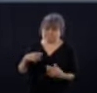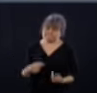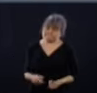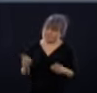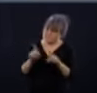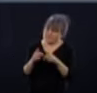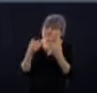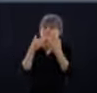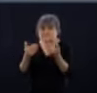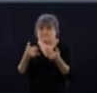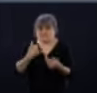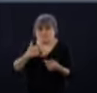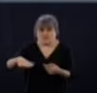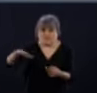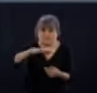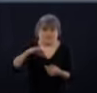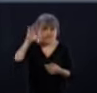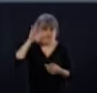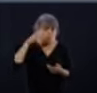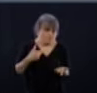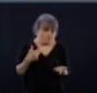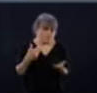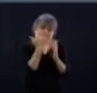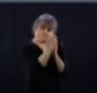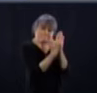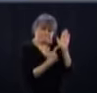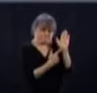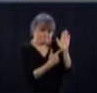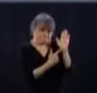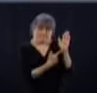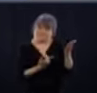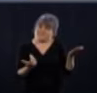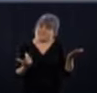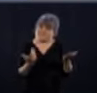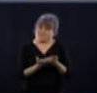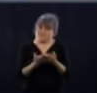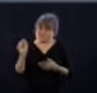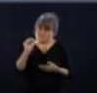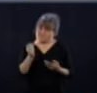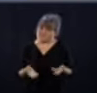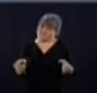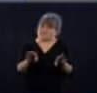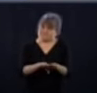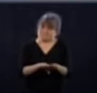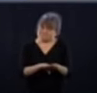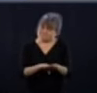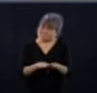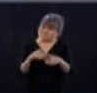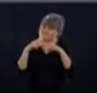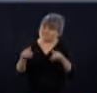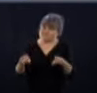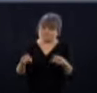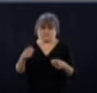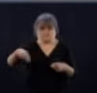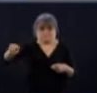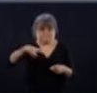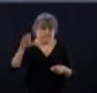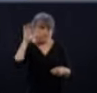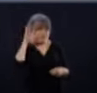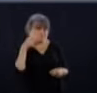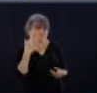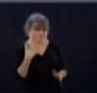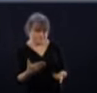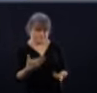les consignes de santé publique, de comprendre la situation, de vous conformer à la situation. C'est très apprécié. Merci